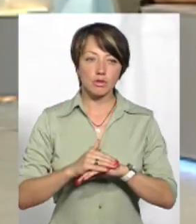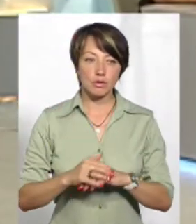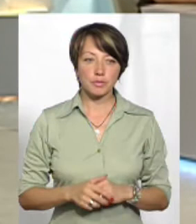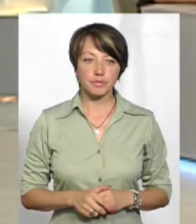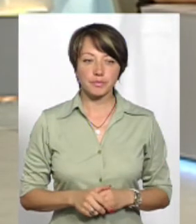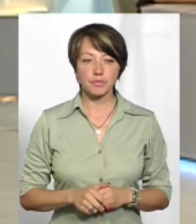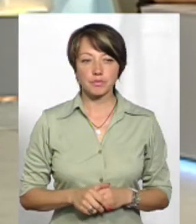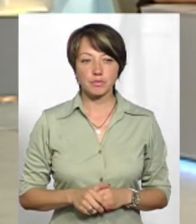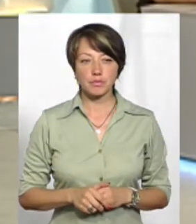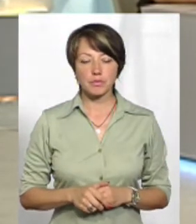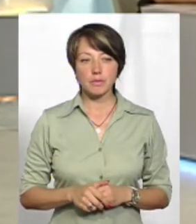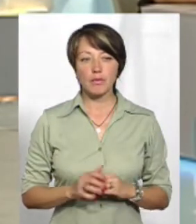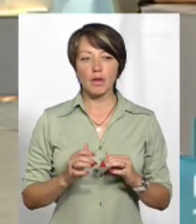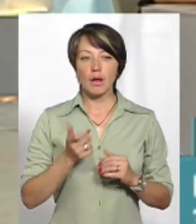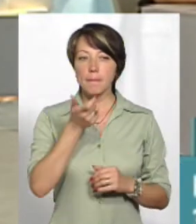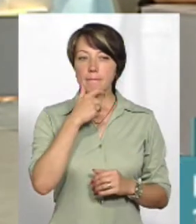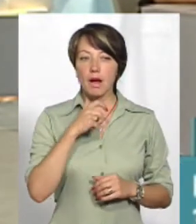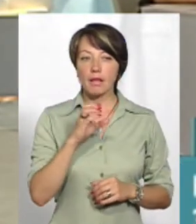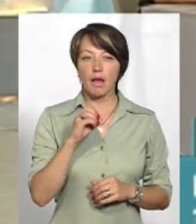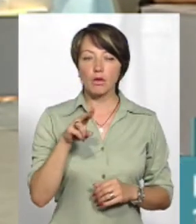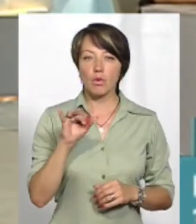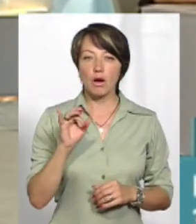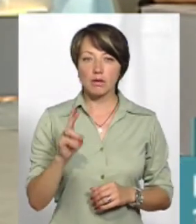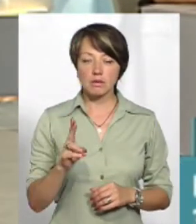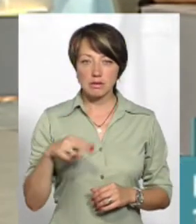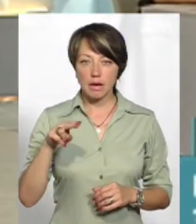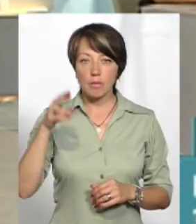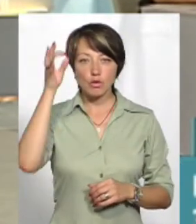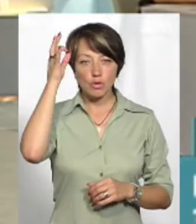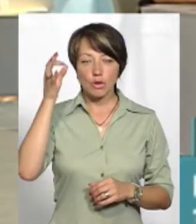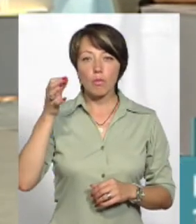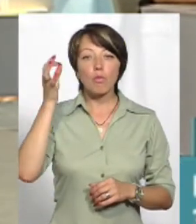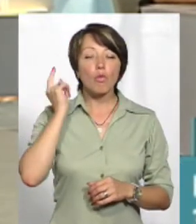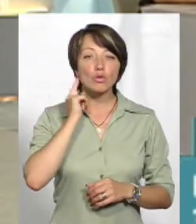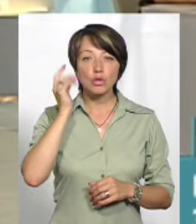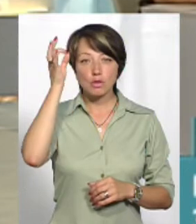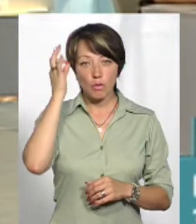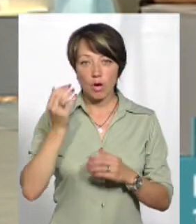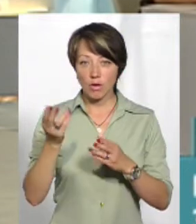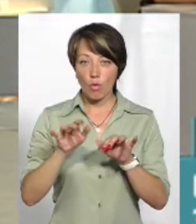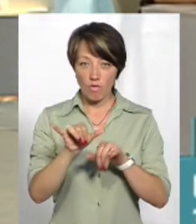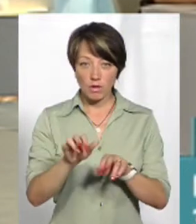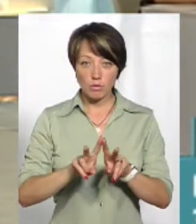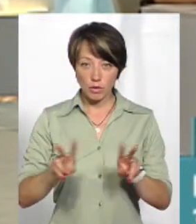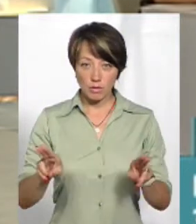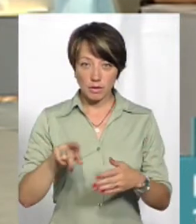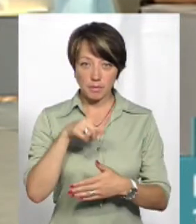Доброго вечора. Пане Едуарде, ми почули спогади Юрія Пшеничного. Ви маєте подібні?